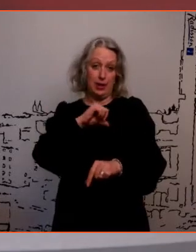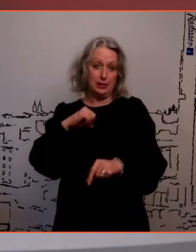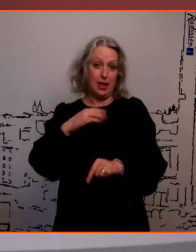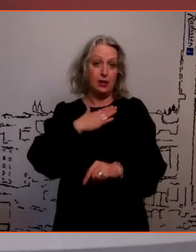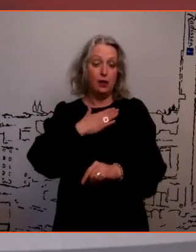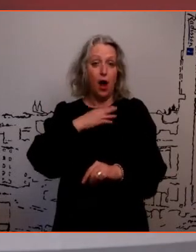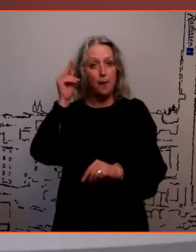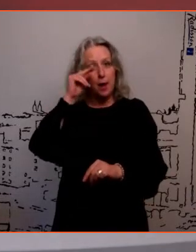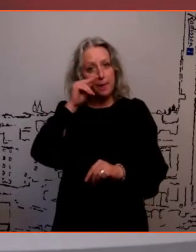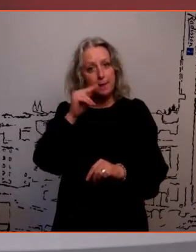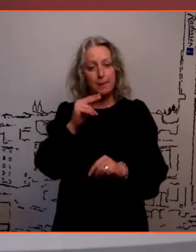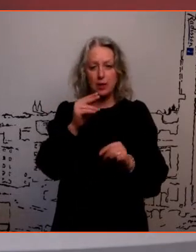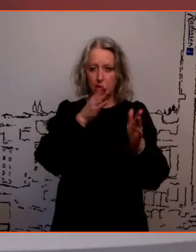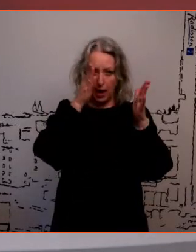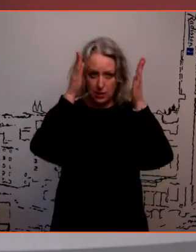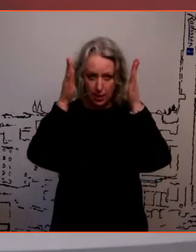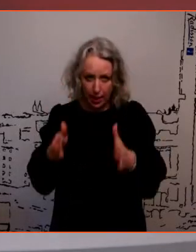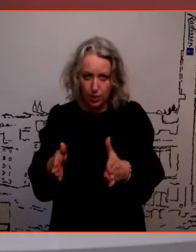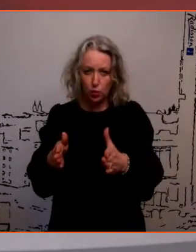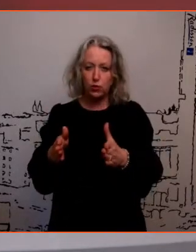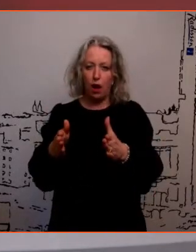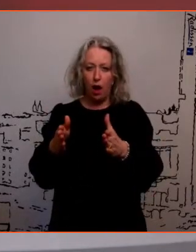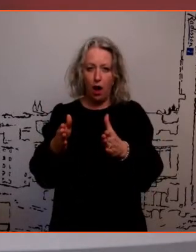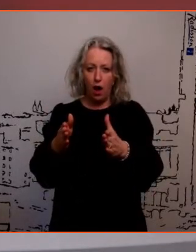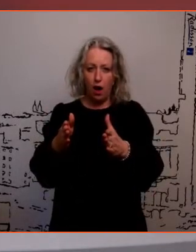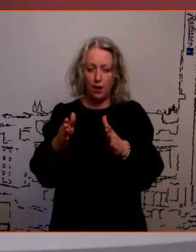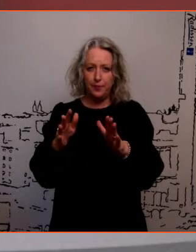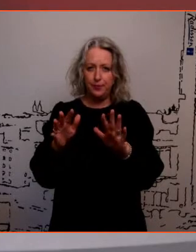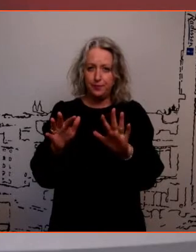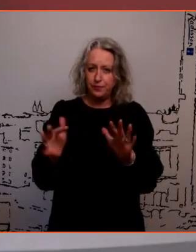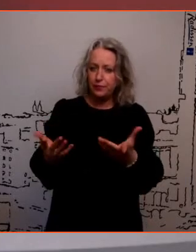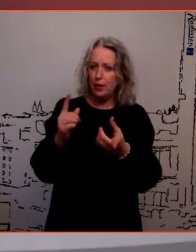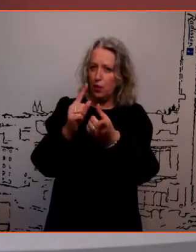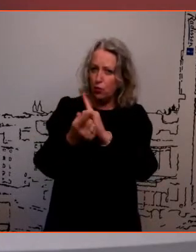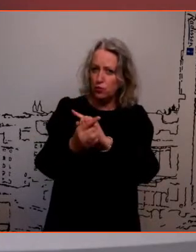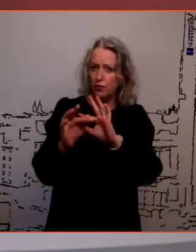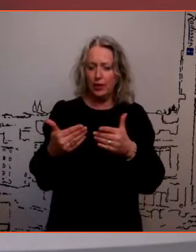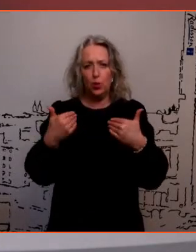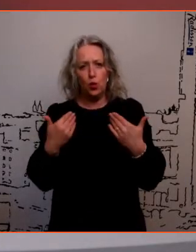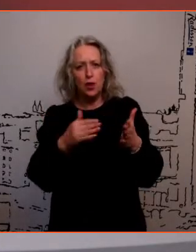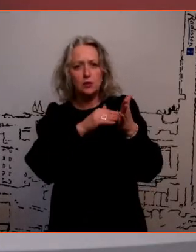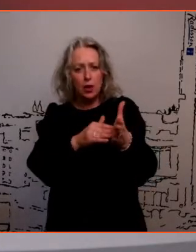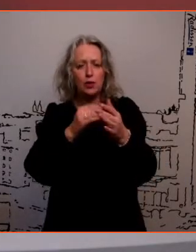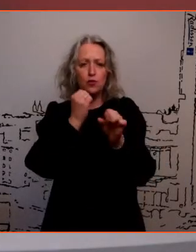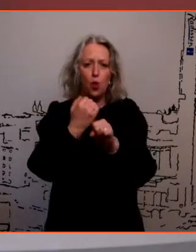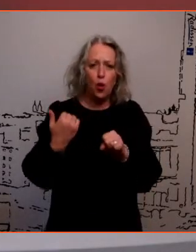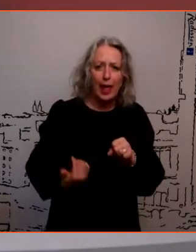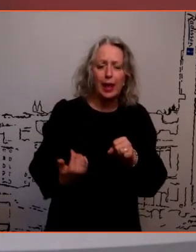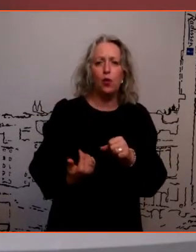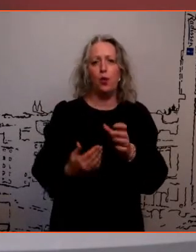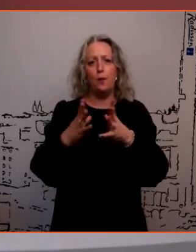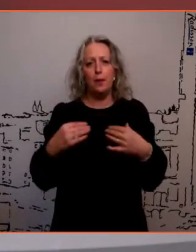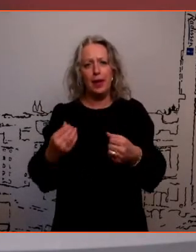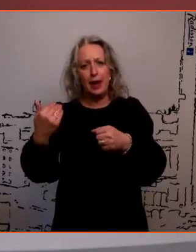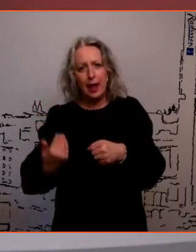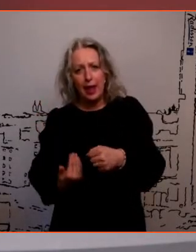õppida, keskenduda muutust, kas tal mängib töö- ja pereelu ja need graafikud nagu välja. Ja,